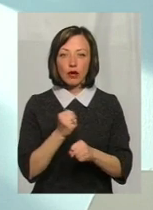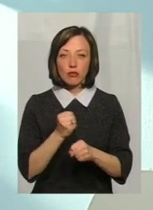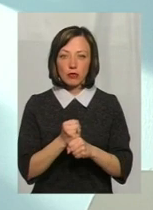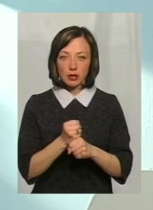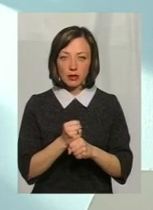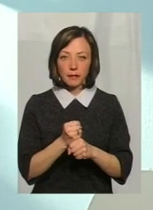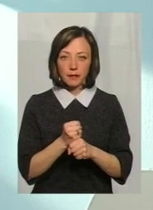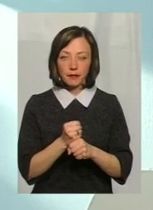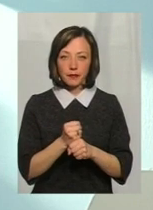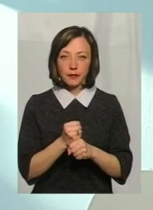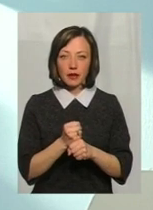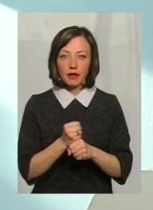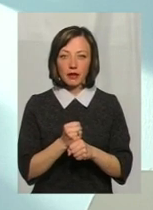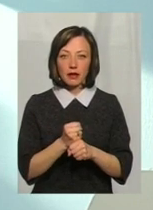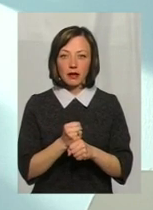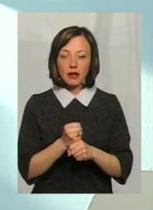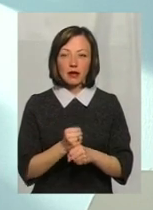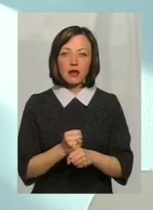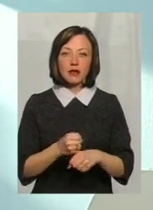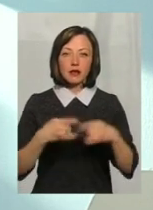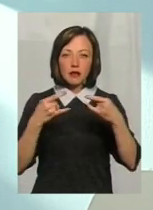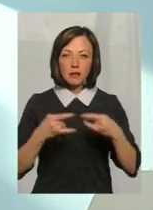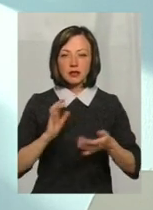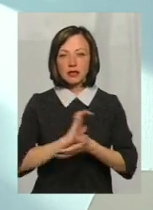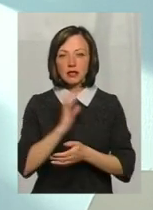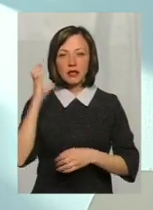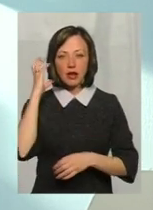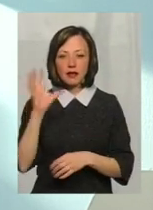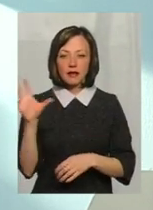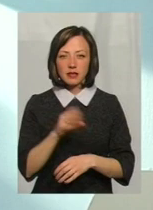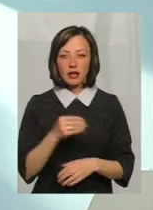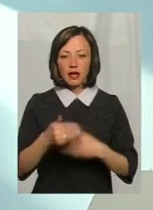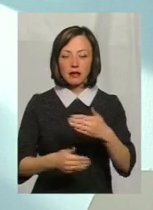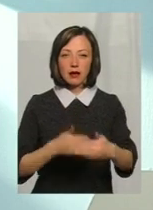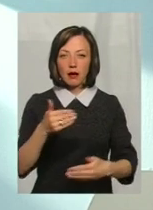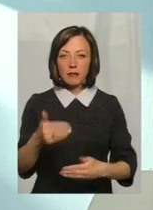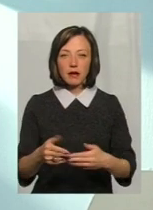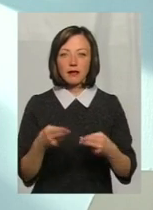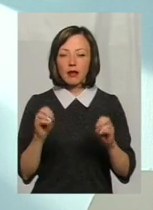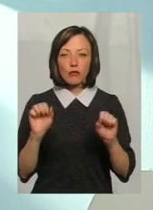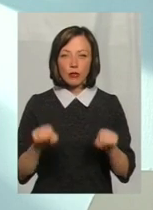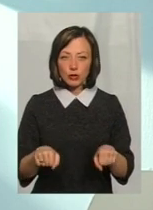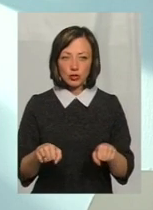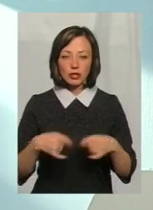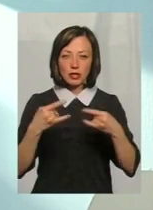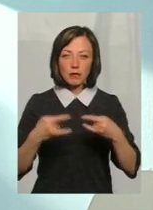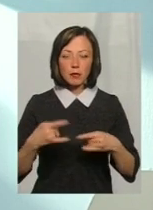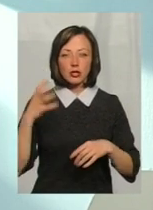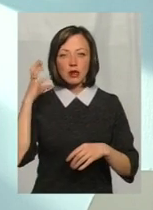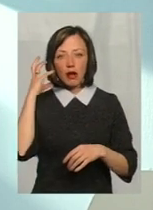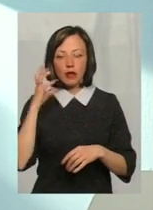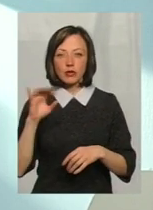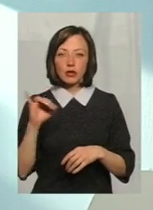Роз'яснювальна робота в засобах масової інформації на всіх етапах, тільки де можна. І телебачення, і